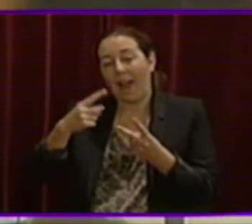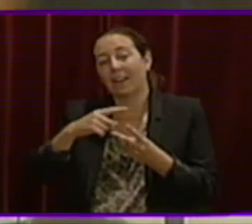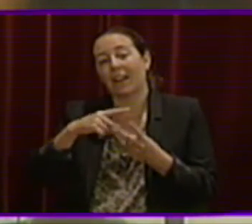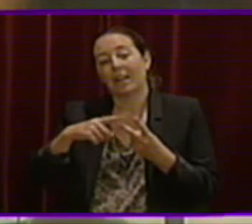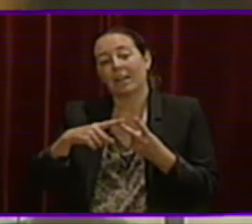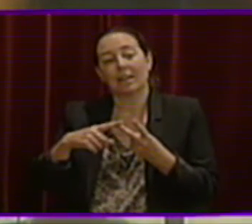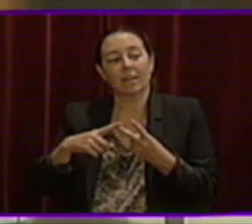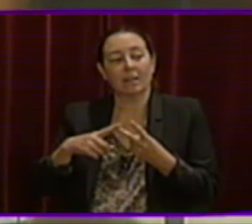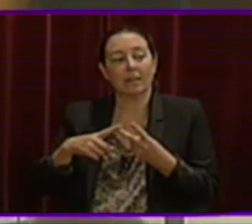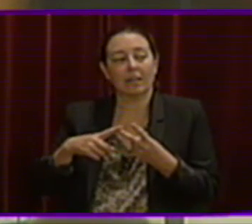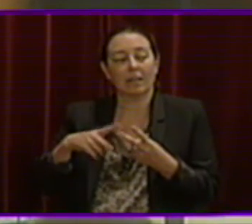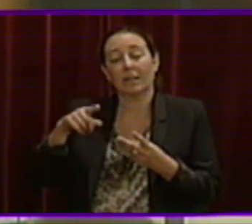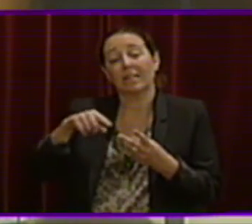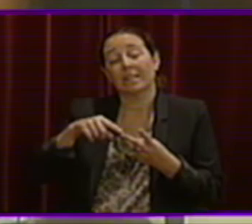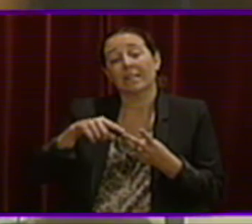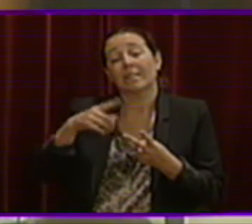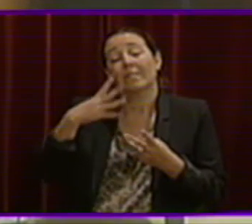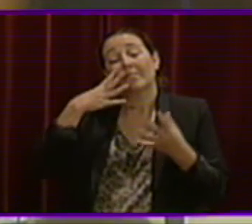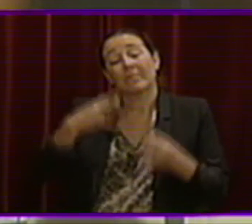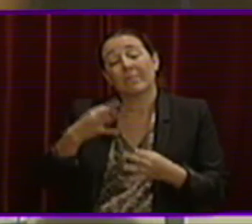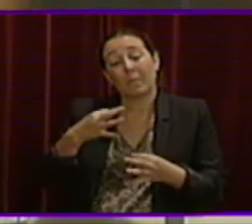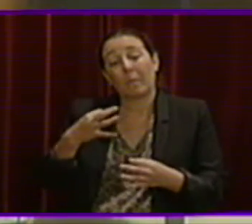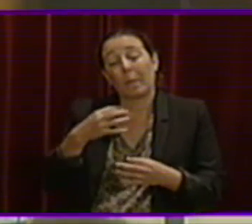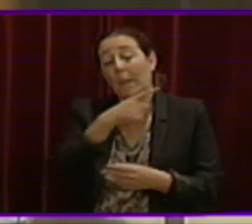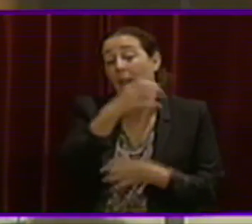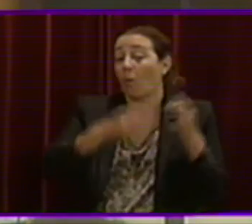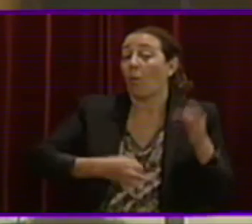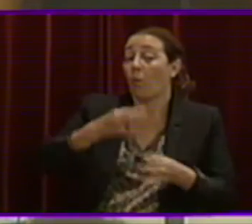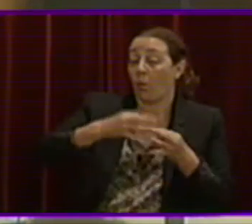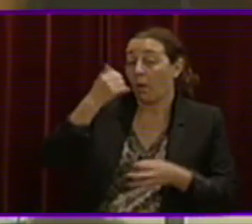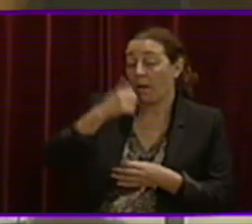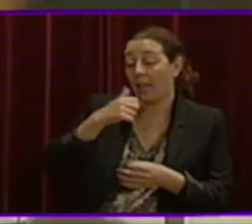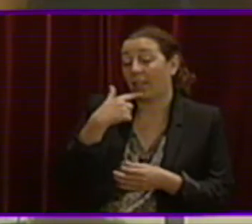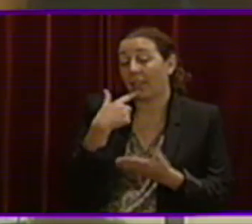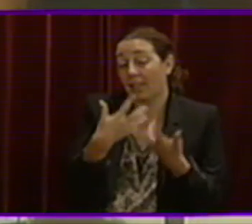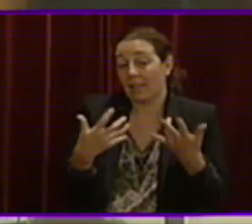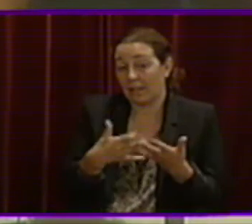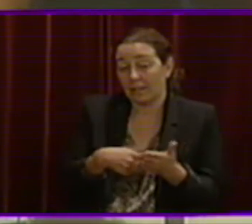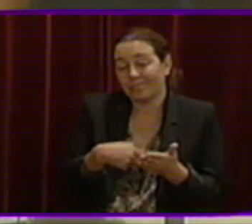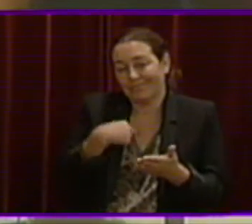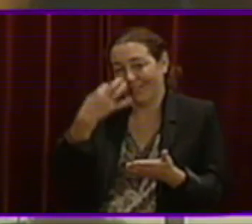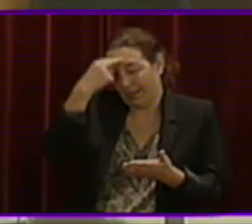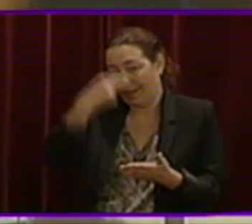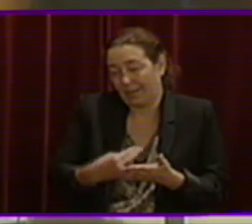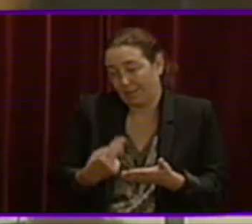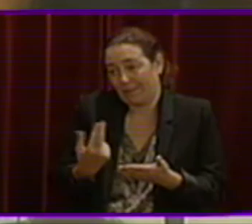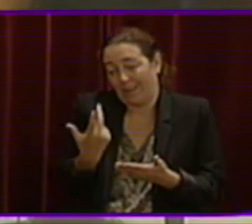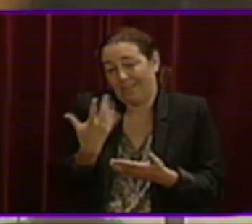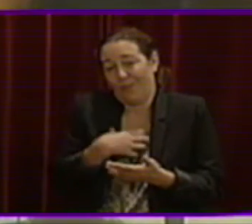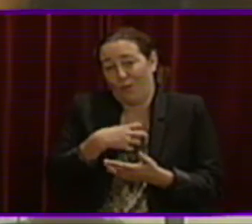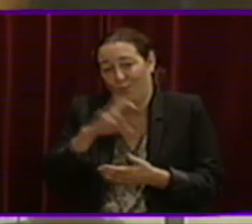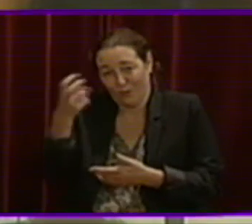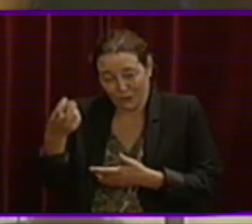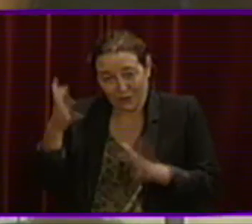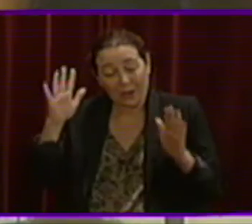tot, excepte aquesta suspensió que realment la interlocutòria de la jutge ha fet i que realment nosaltres respectant, com no poden ser d'altra manera. A partir